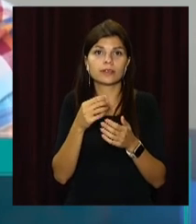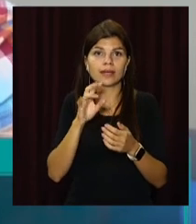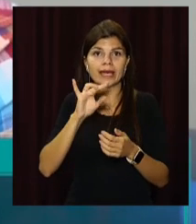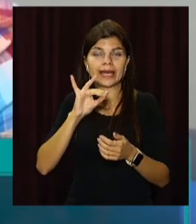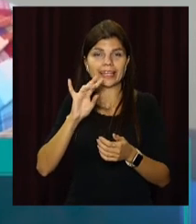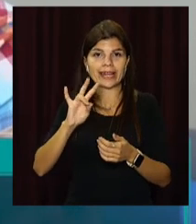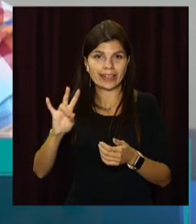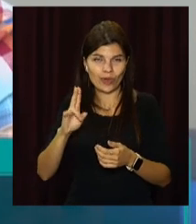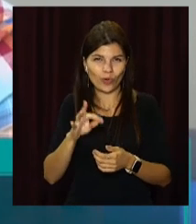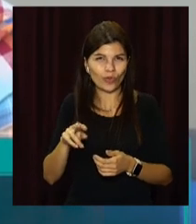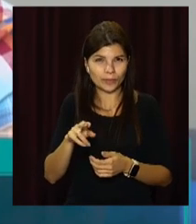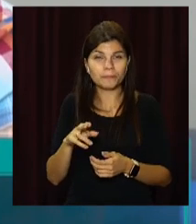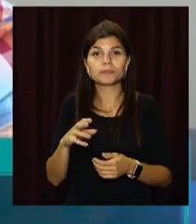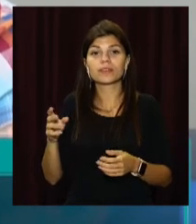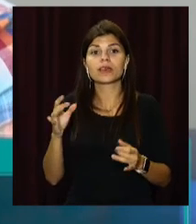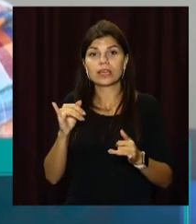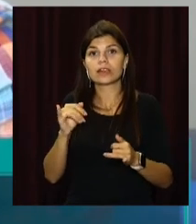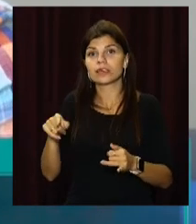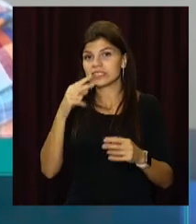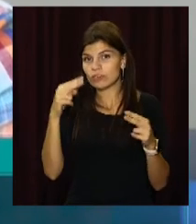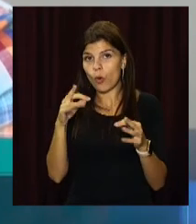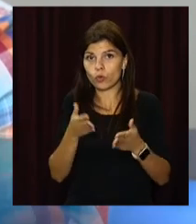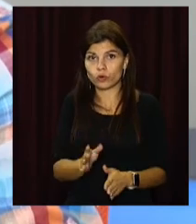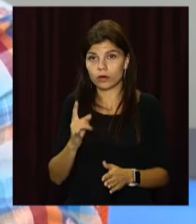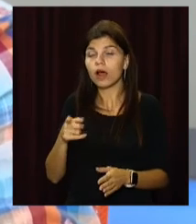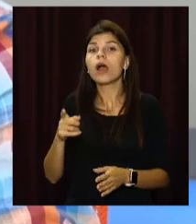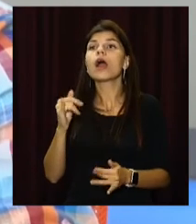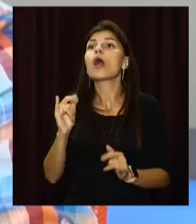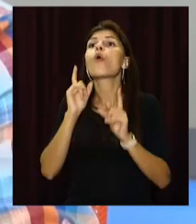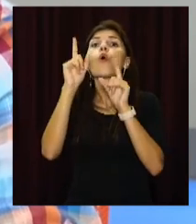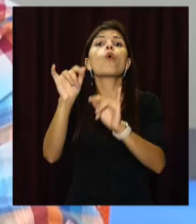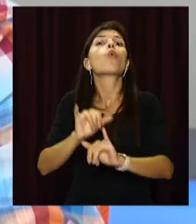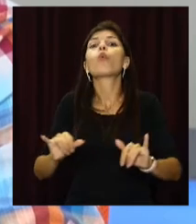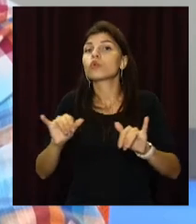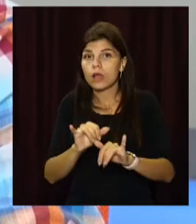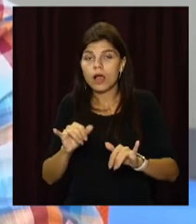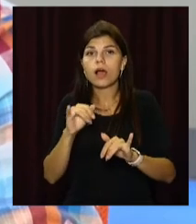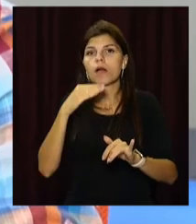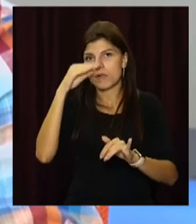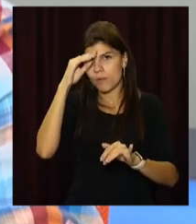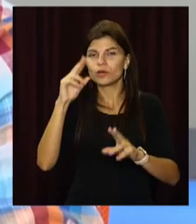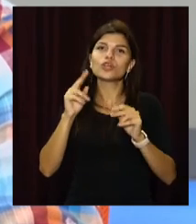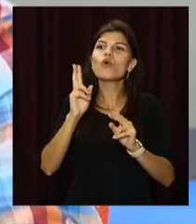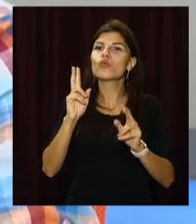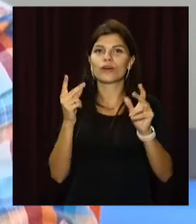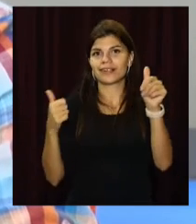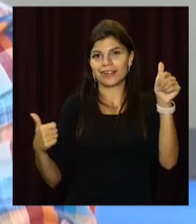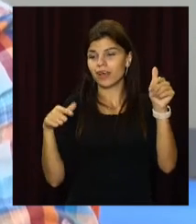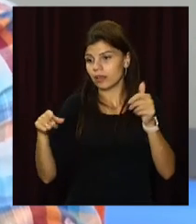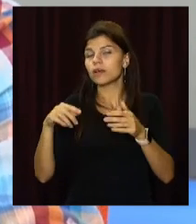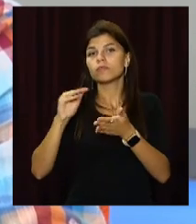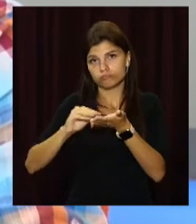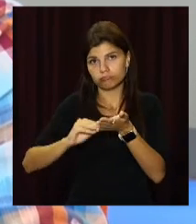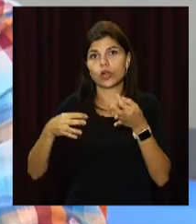доступом при народженні дитини. І в ньому зазначається саме місце, де буде виїжджати дитина, а також зазначається строк, на який буде виїжджати